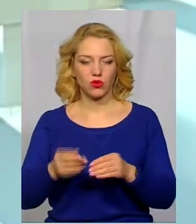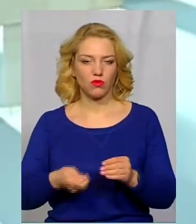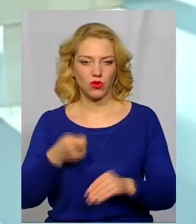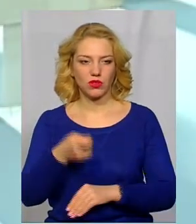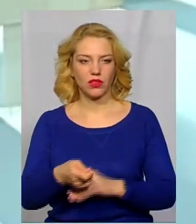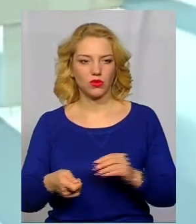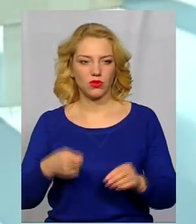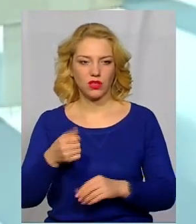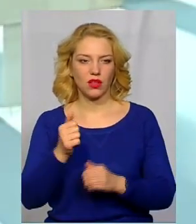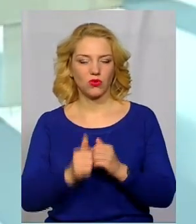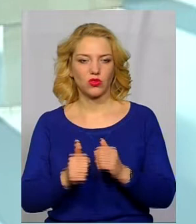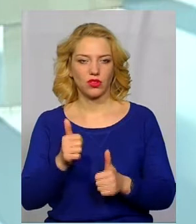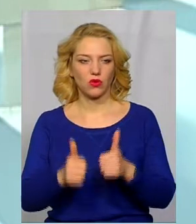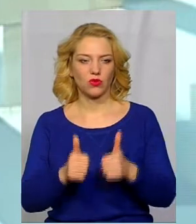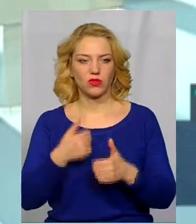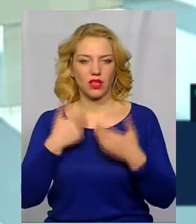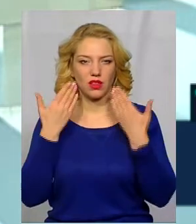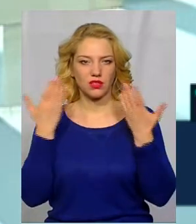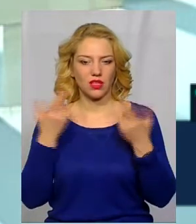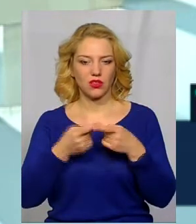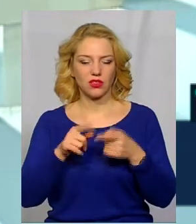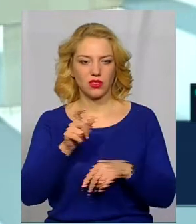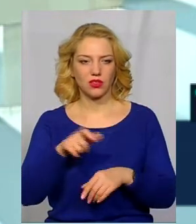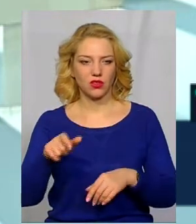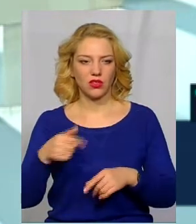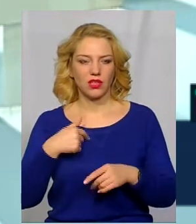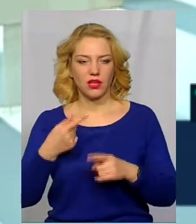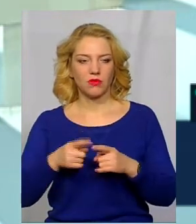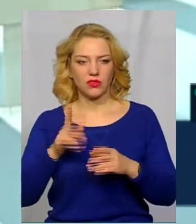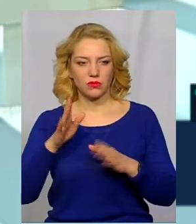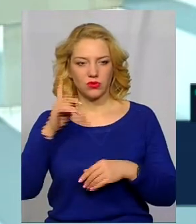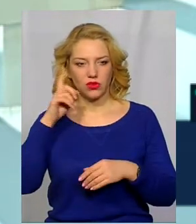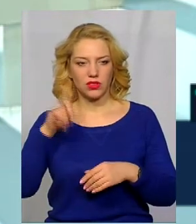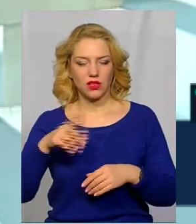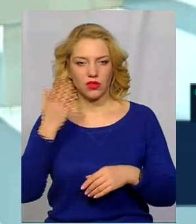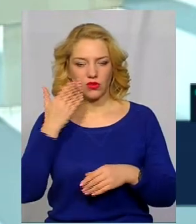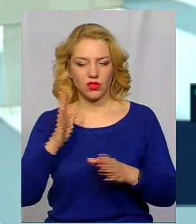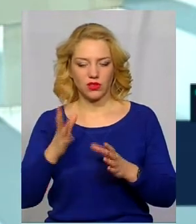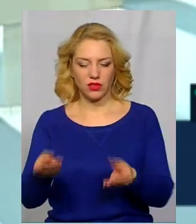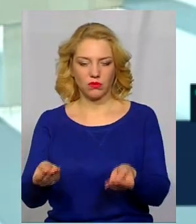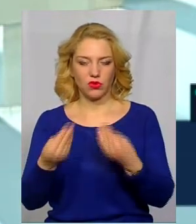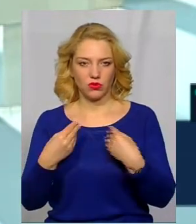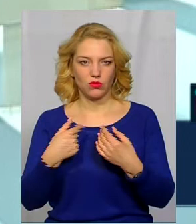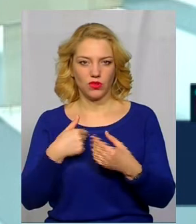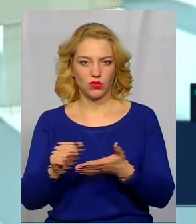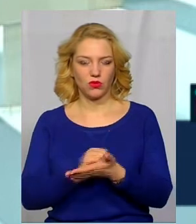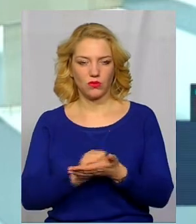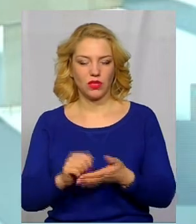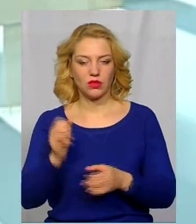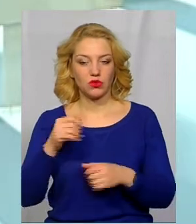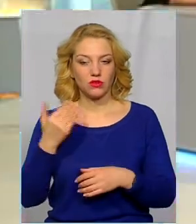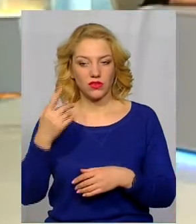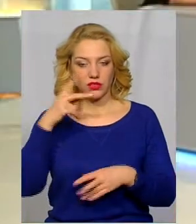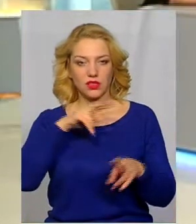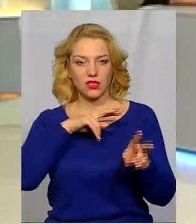безпосередньо на кожний конкурс. Я не знаю тих осіб і я буду знати про це в останній день подачі документів. Можливо, ви, пані